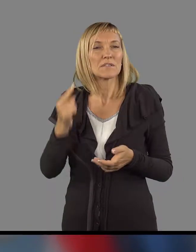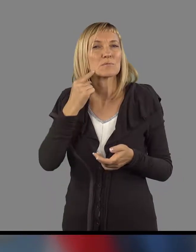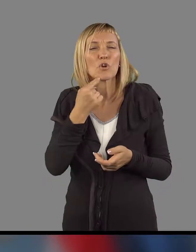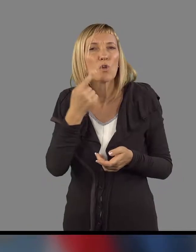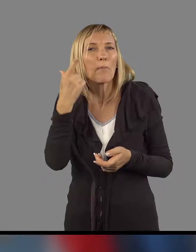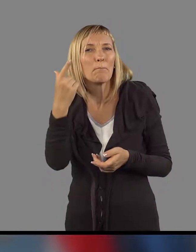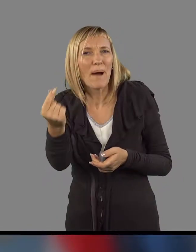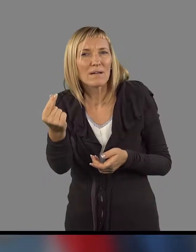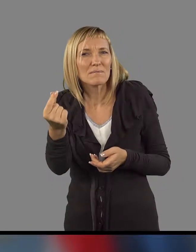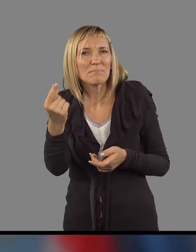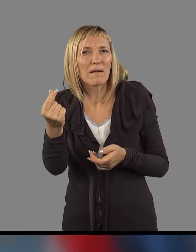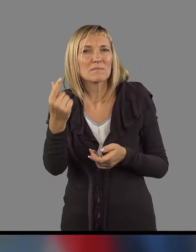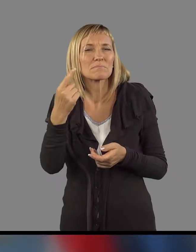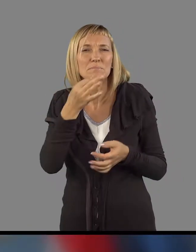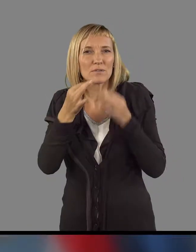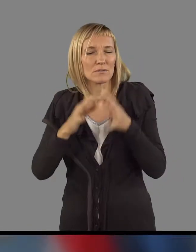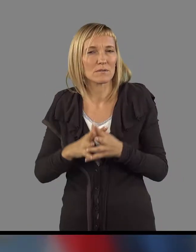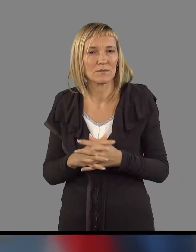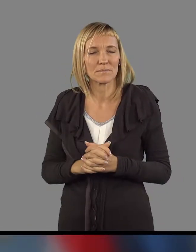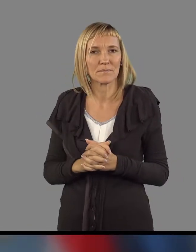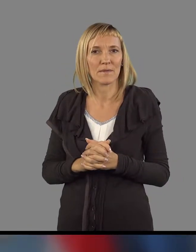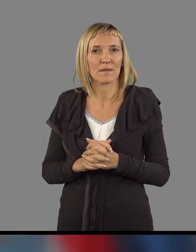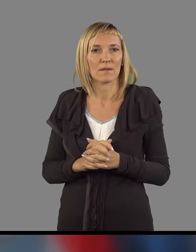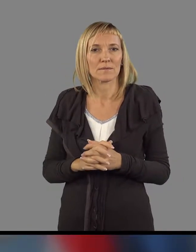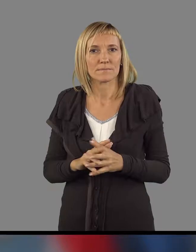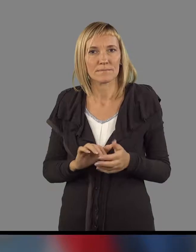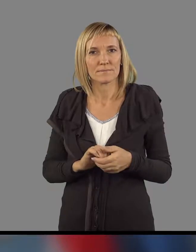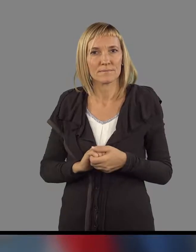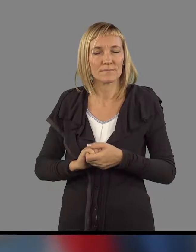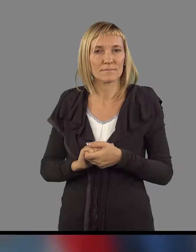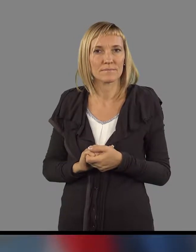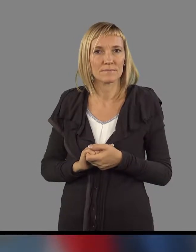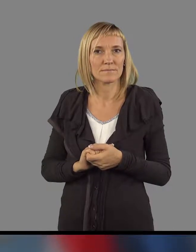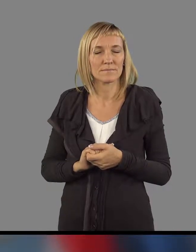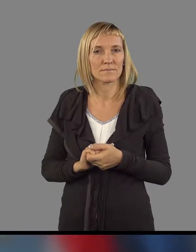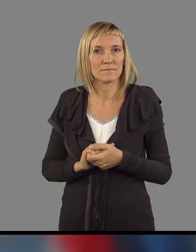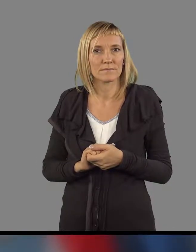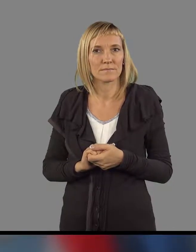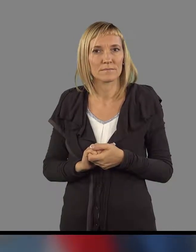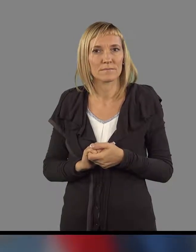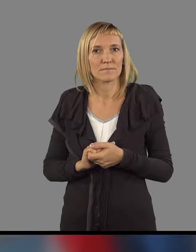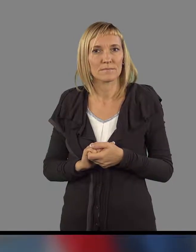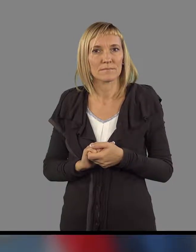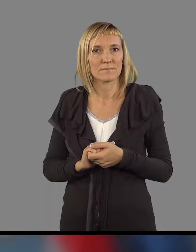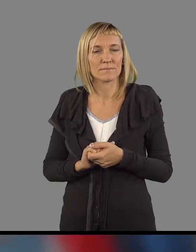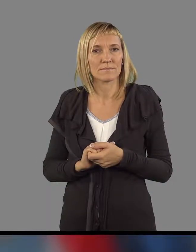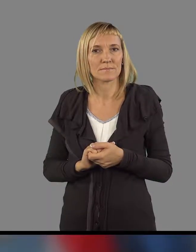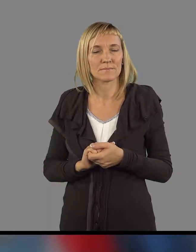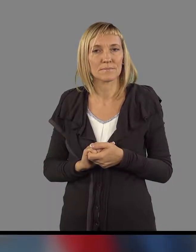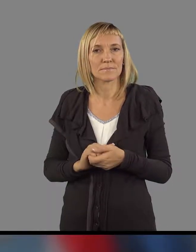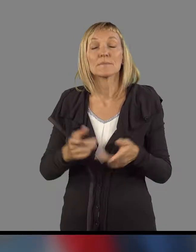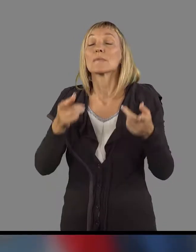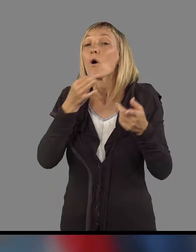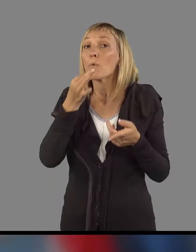Zakaj ste tudi klub javni zavezi iz proročume vzeli tudi sredstva za socijalno varstvene programe v višini 4 milijona evrov na leto? Ali to drži?